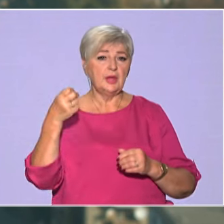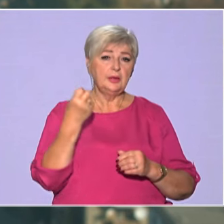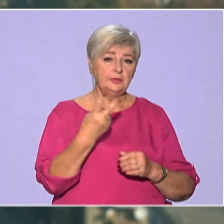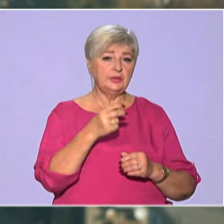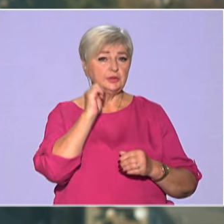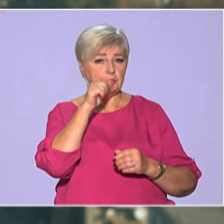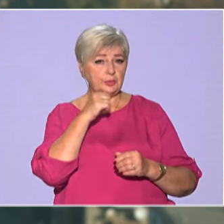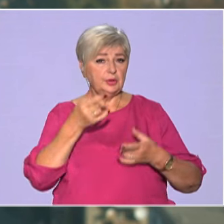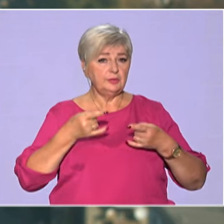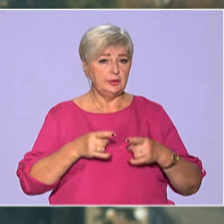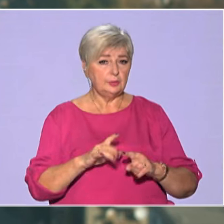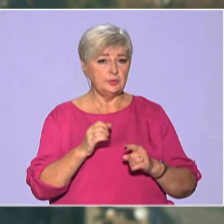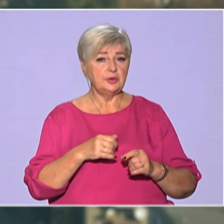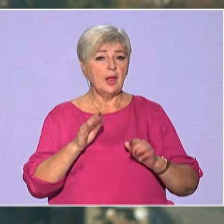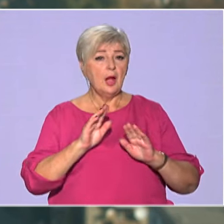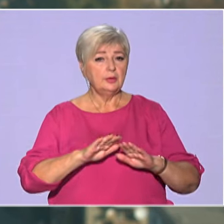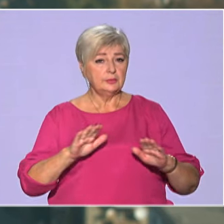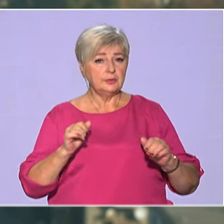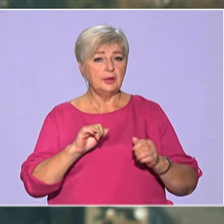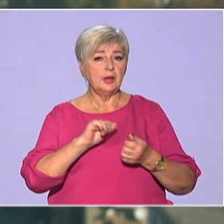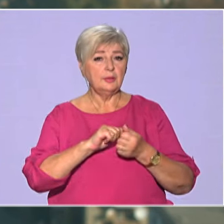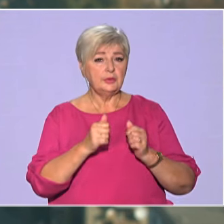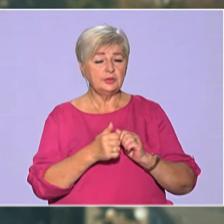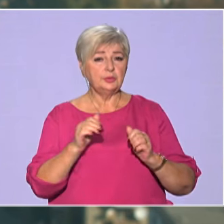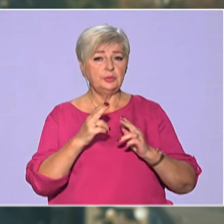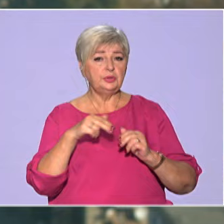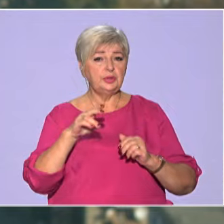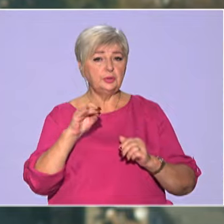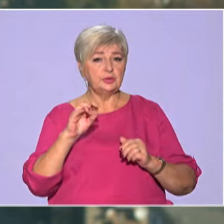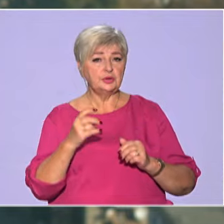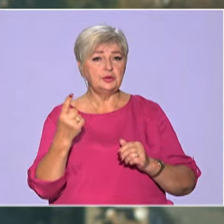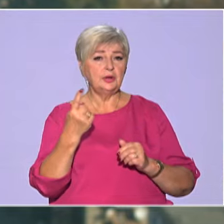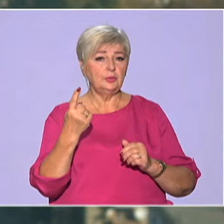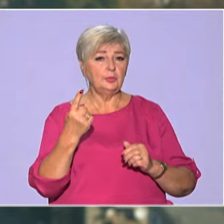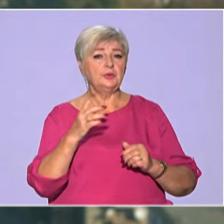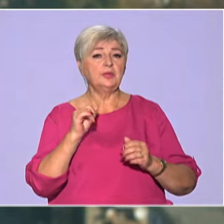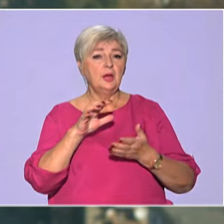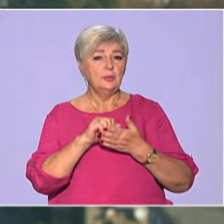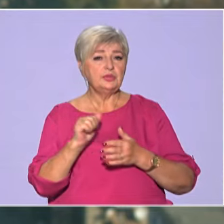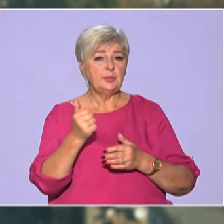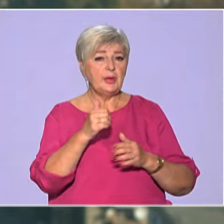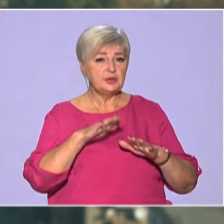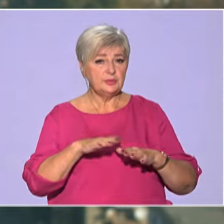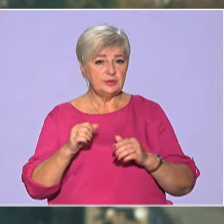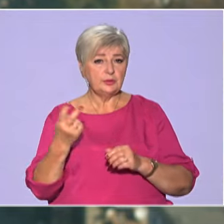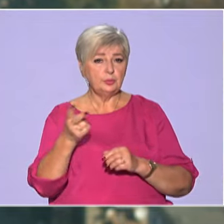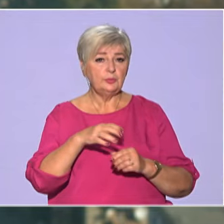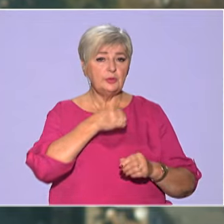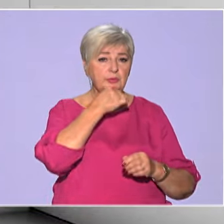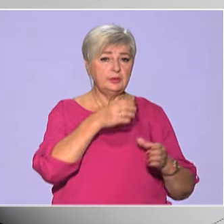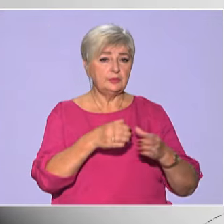2012 років народження. Вихованці із Кам'янської ДЮСШ номер один посіли перші місця у двох вікових категоріях.